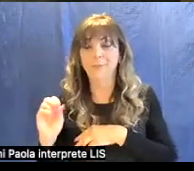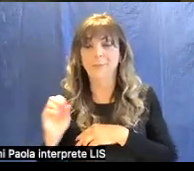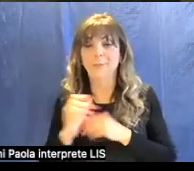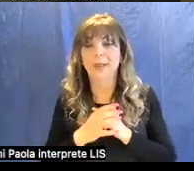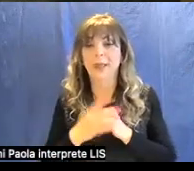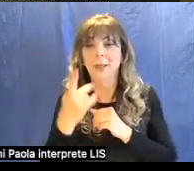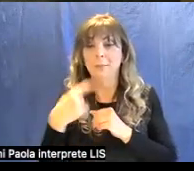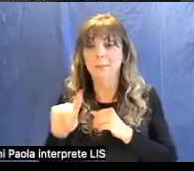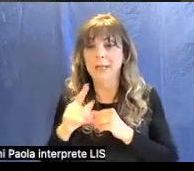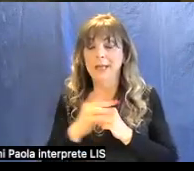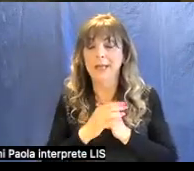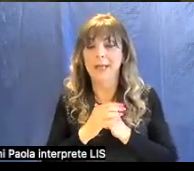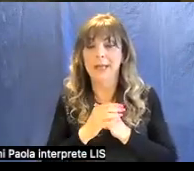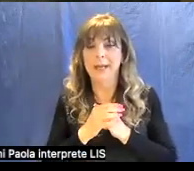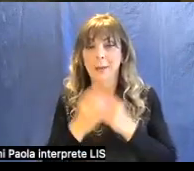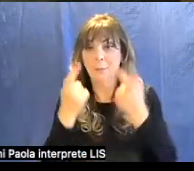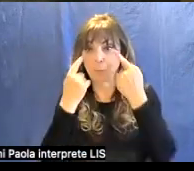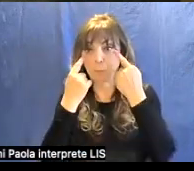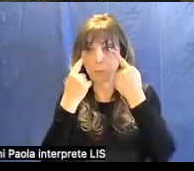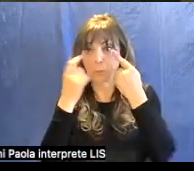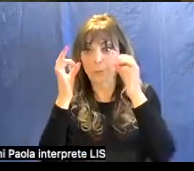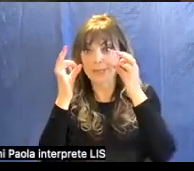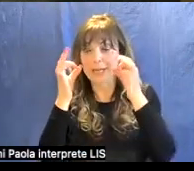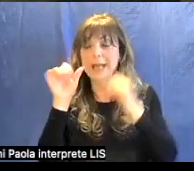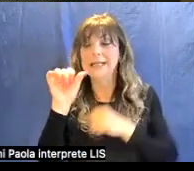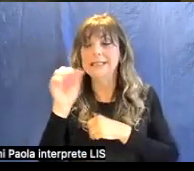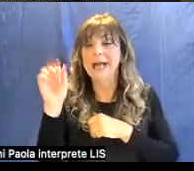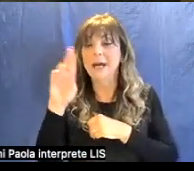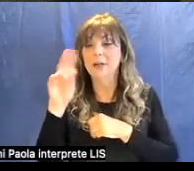per la pupilla una sardonica